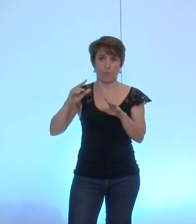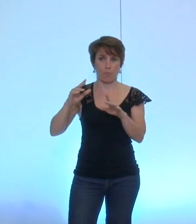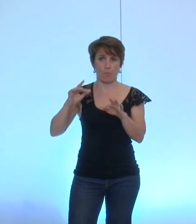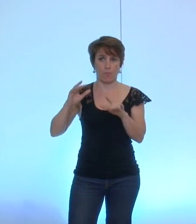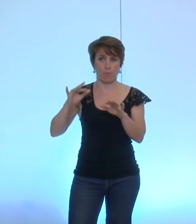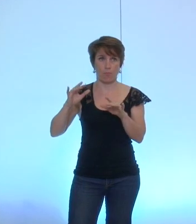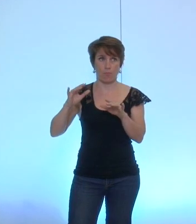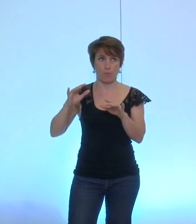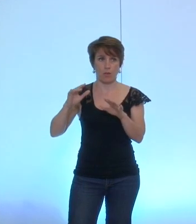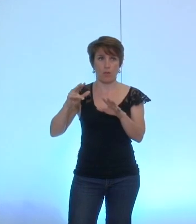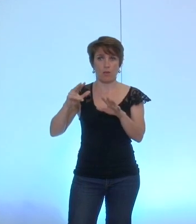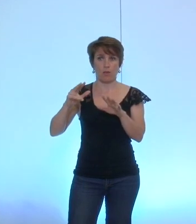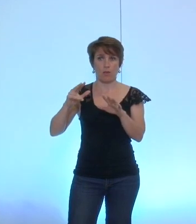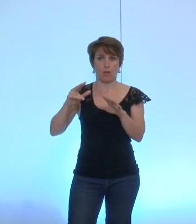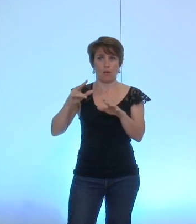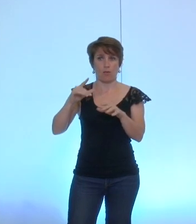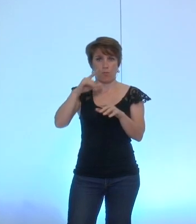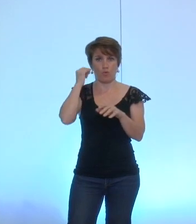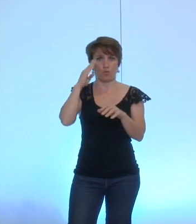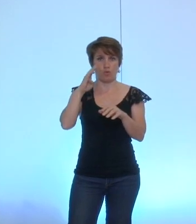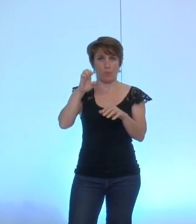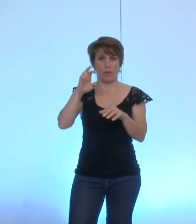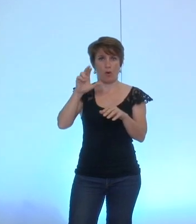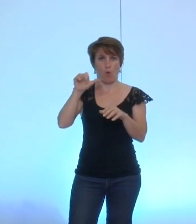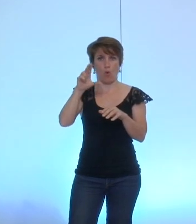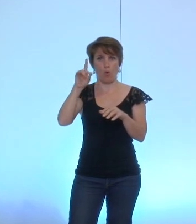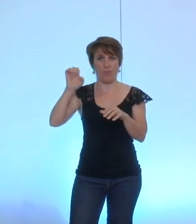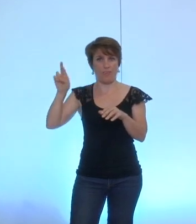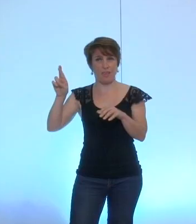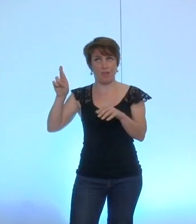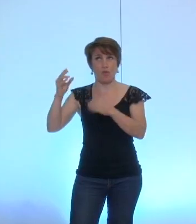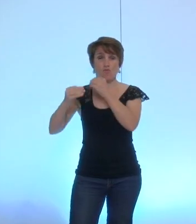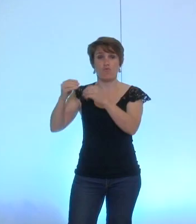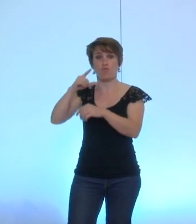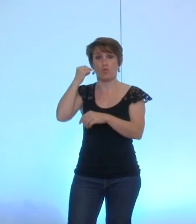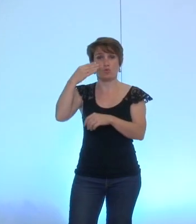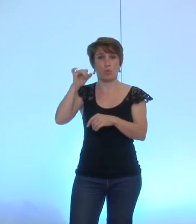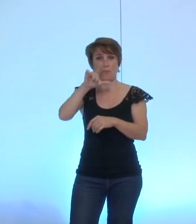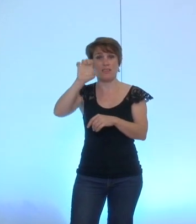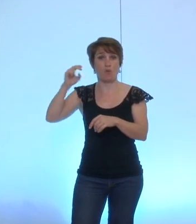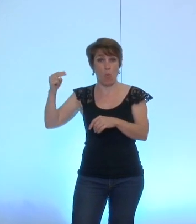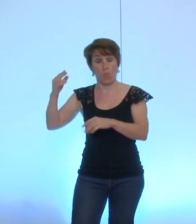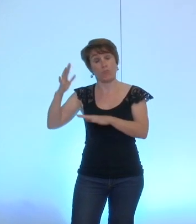si ce n'est de Charles Béraudier, en tous les cas de Charles Millon, qui